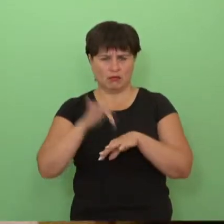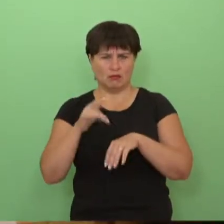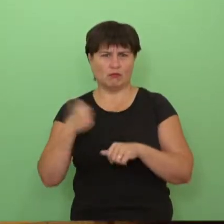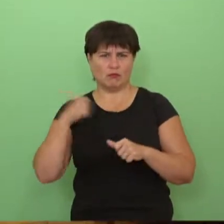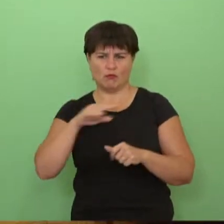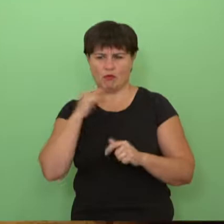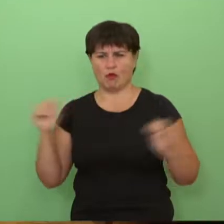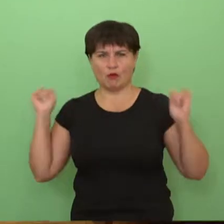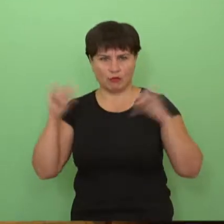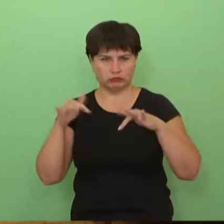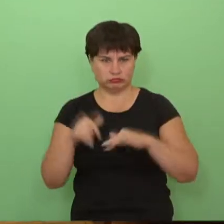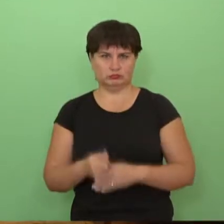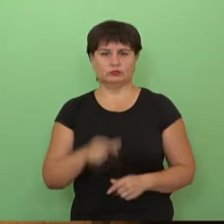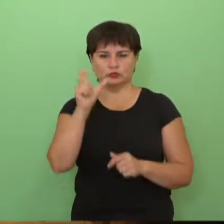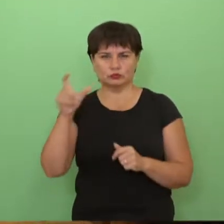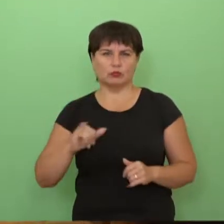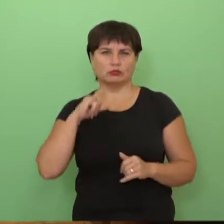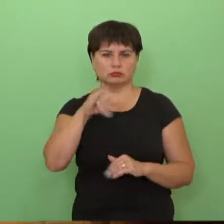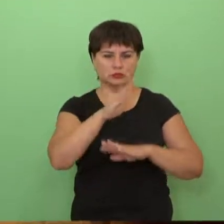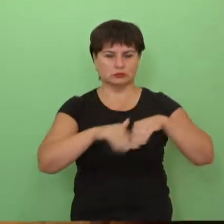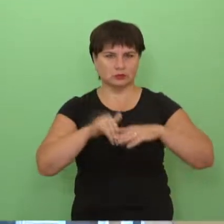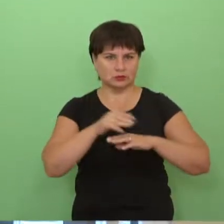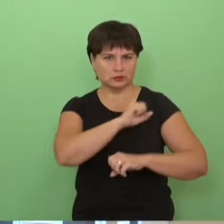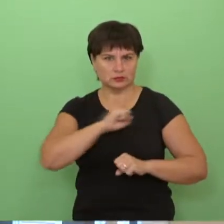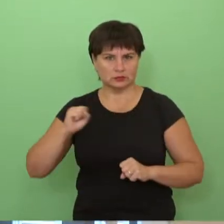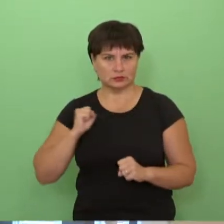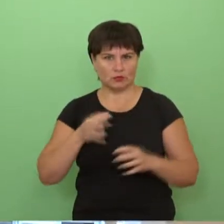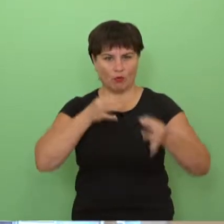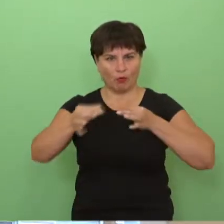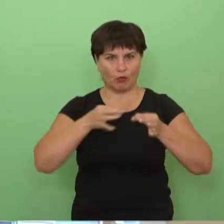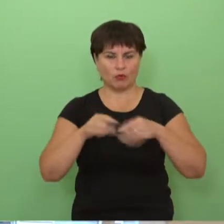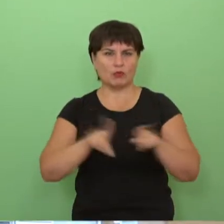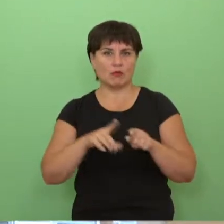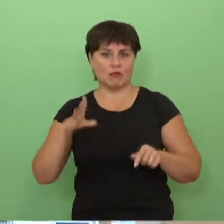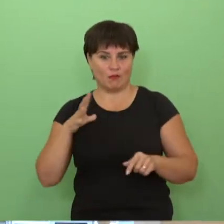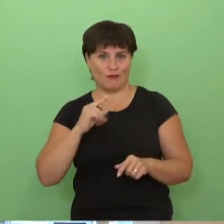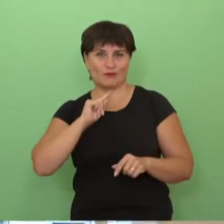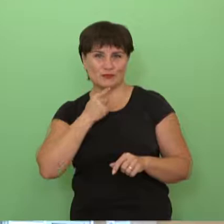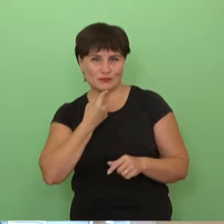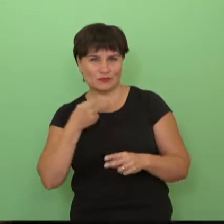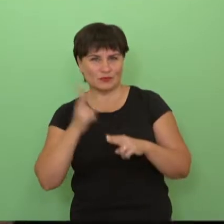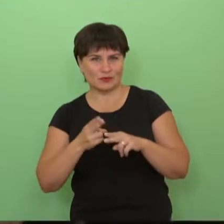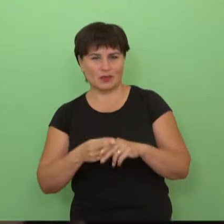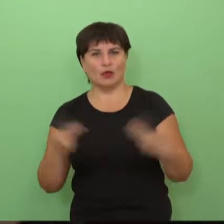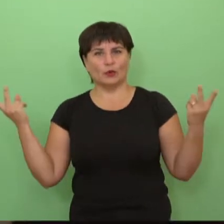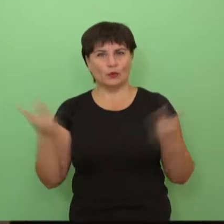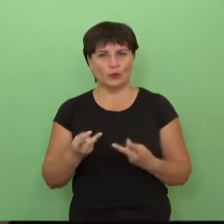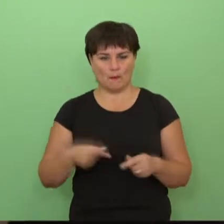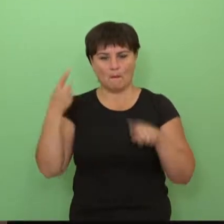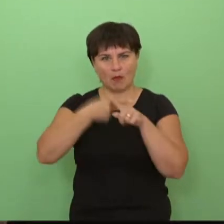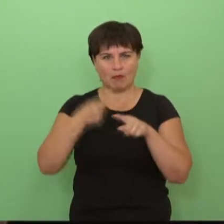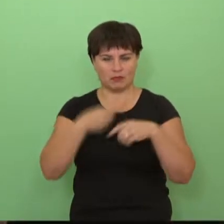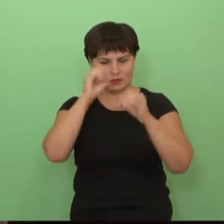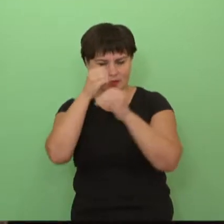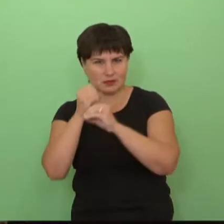tik besikreipiančių į specialistus konsultacijų, bet po sudėtingų ligų reikalingi ir papildomi tyrimai bei intervencijos.